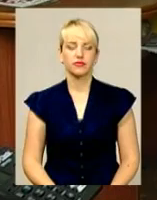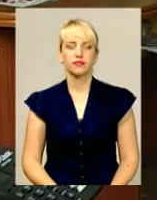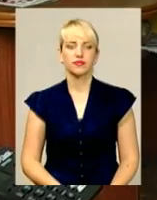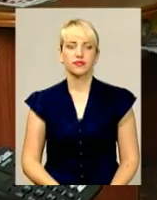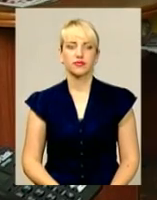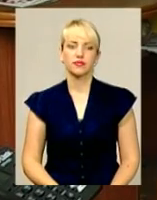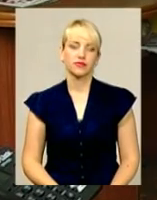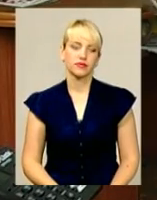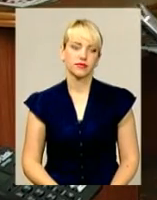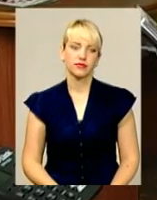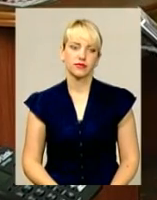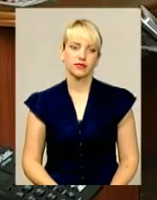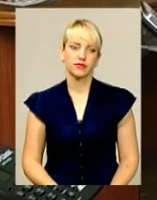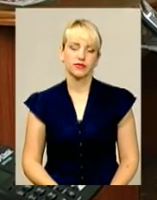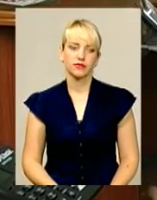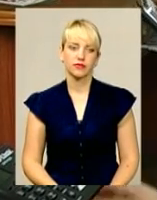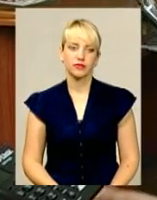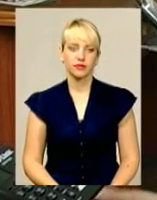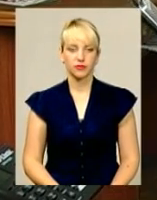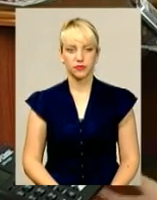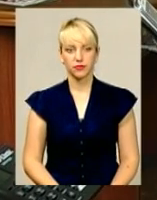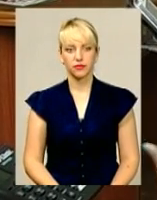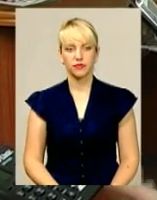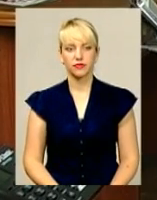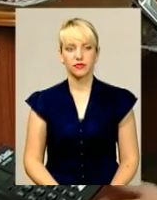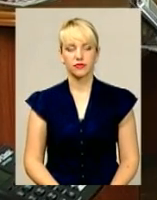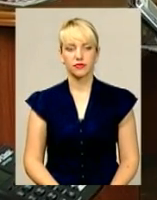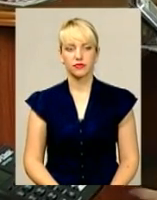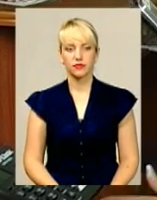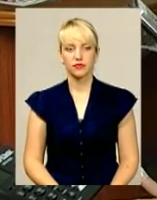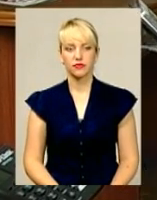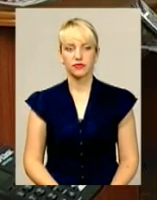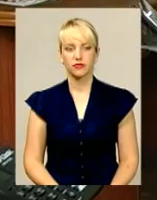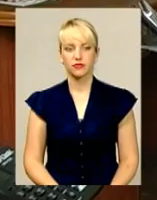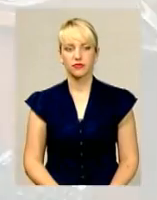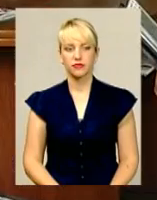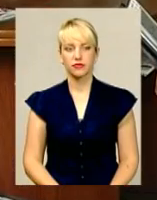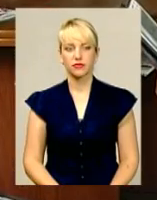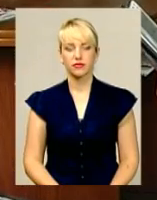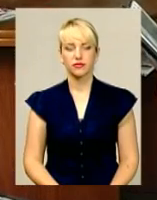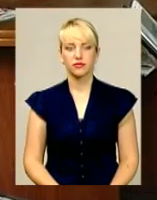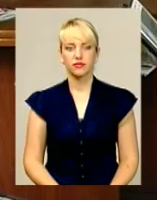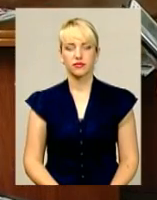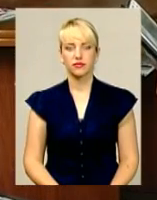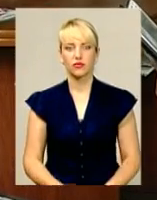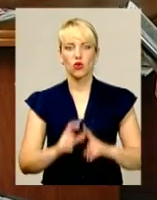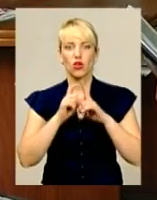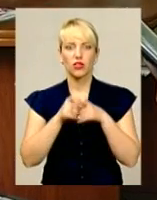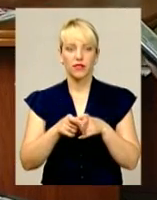парламенту. Ми хочемо пропонувати вам в нашому дуже важливому програмі. Я